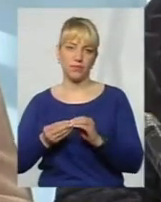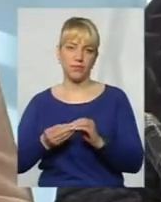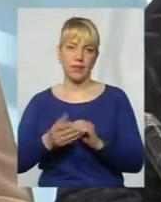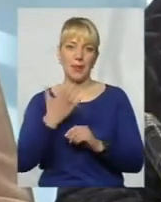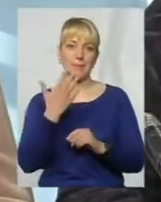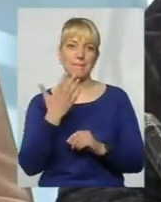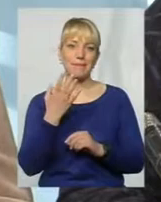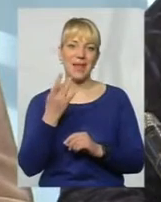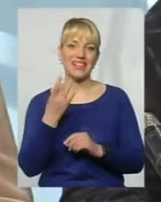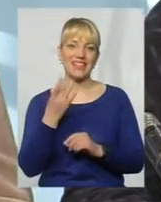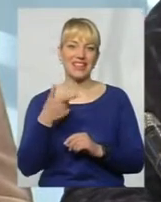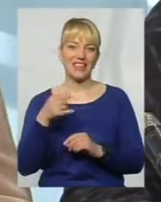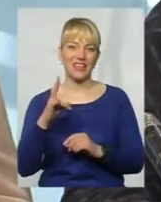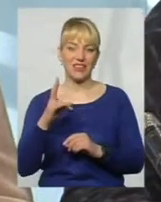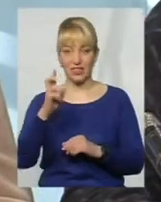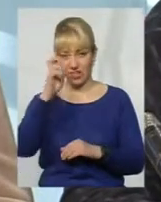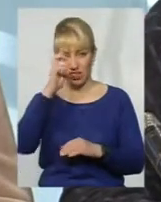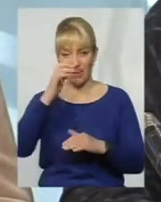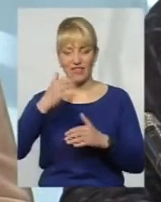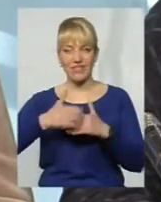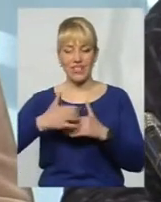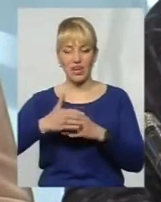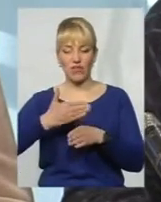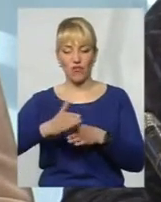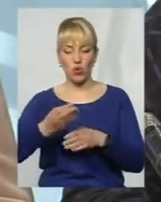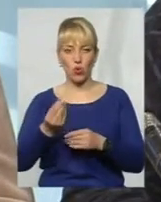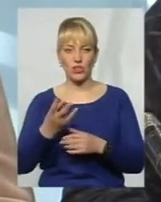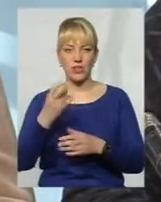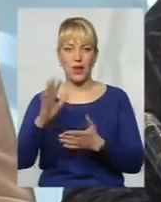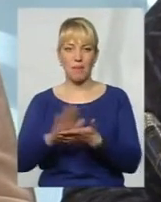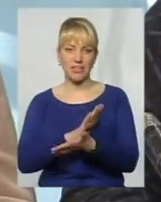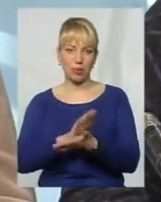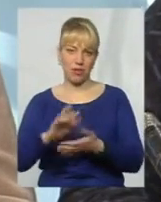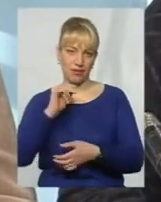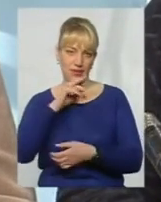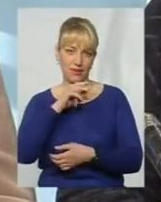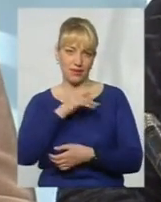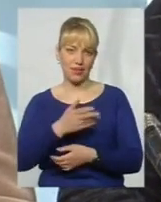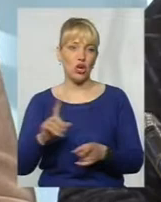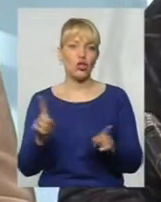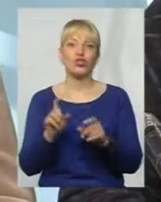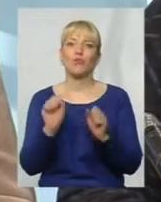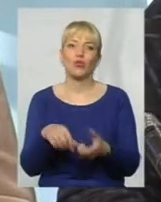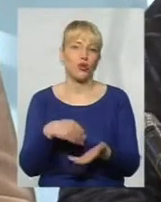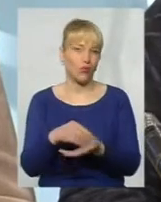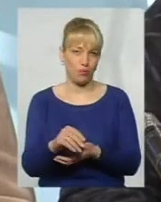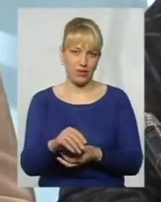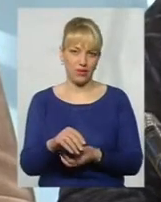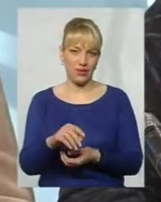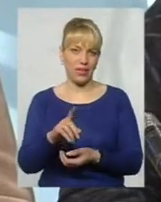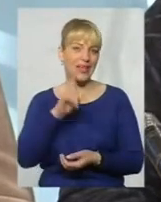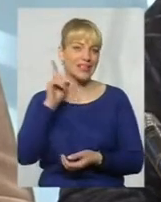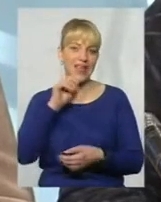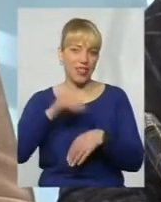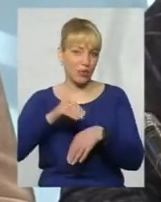гривень в середньому держава виділила коштів на безоплатні ліки. Що ти купиш за ці зеленки зараз не